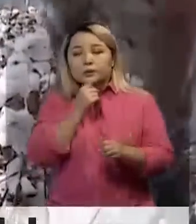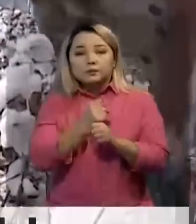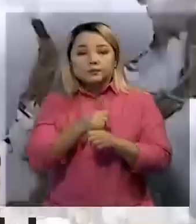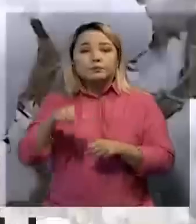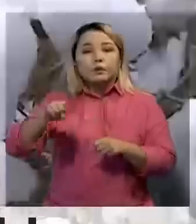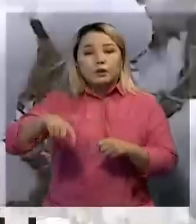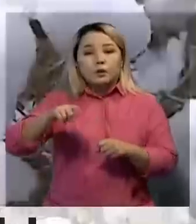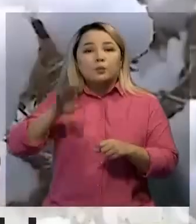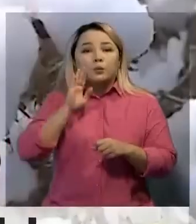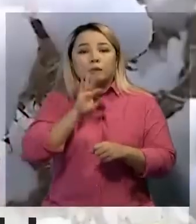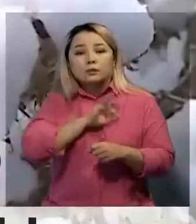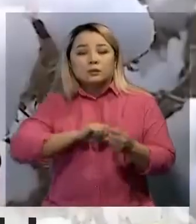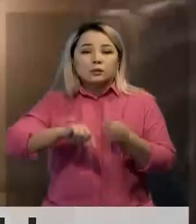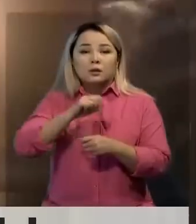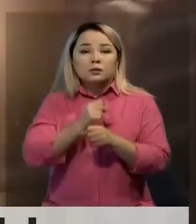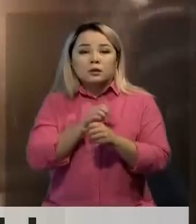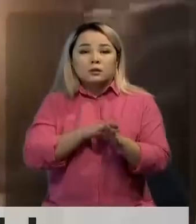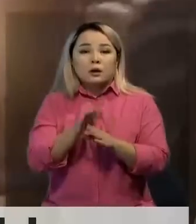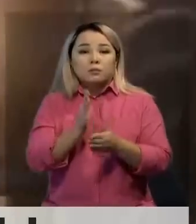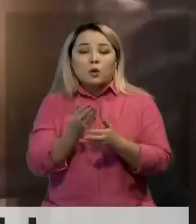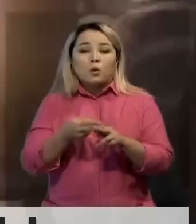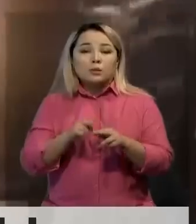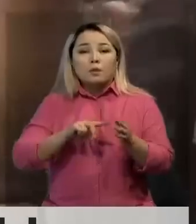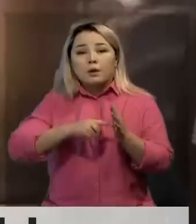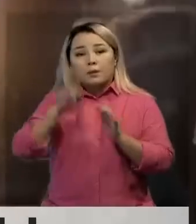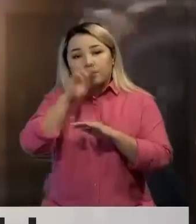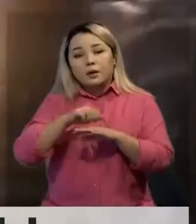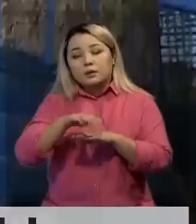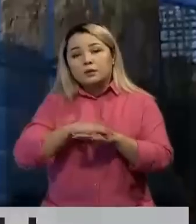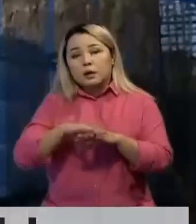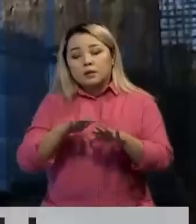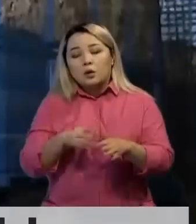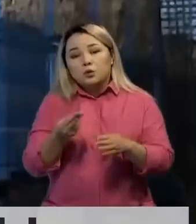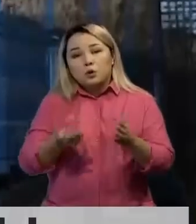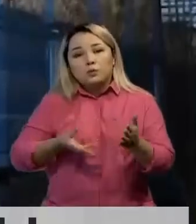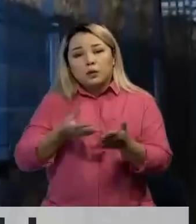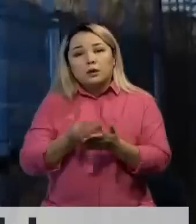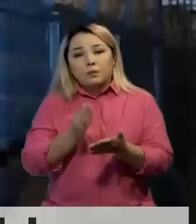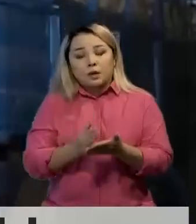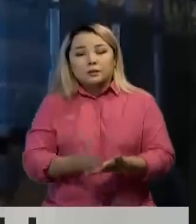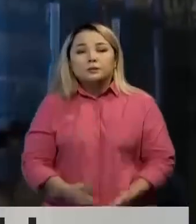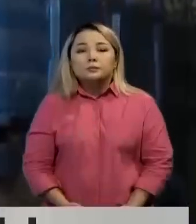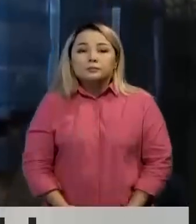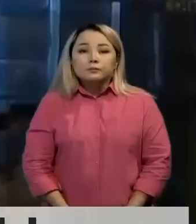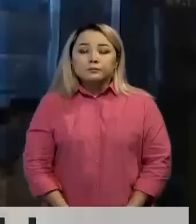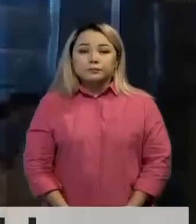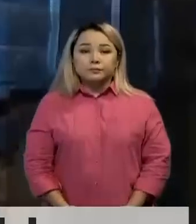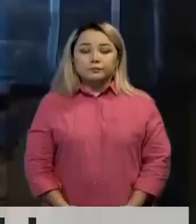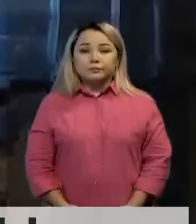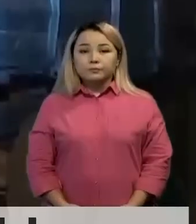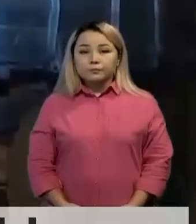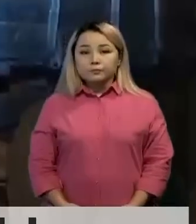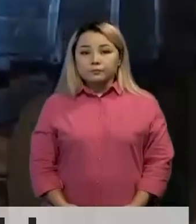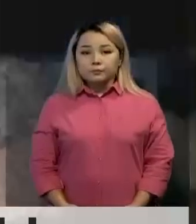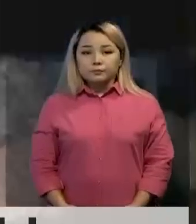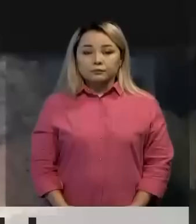тамшылатып суару әдесі кең қолданылып жатыра. Бұл мақсатқа мемлекет субсизия береді. Рауан Мұңбаев Санжар Шатулегеніф,